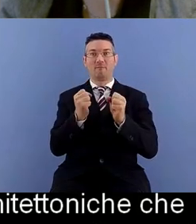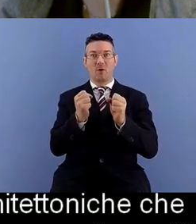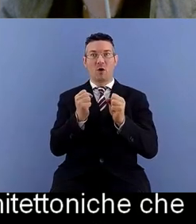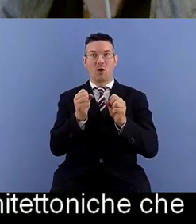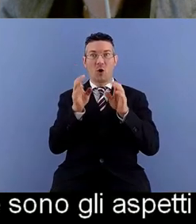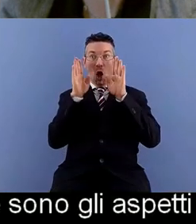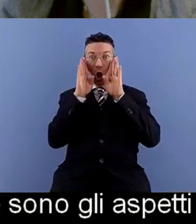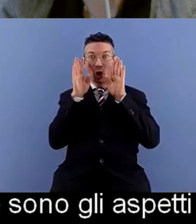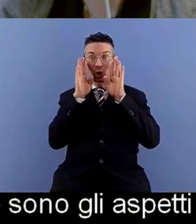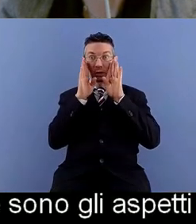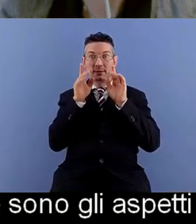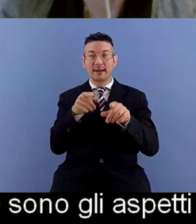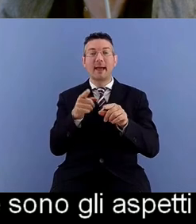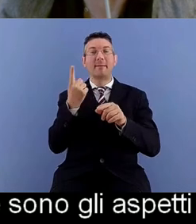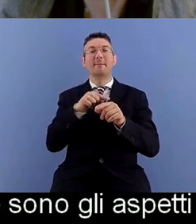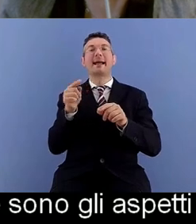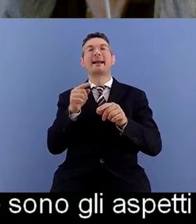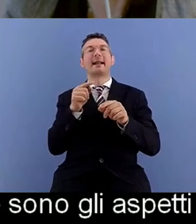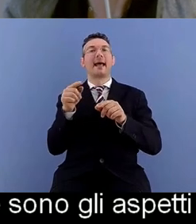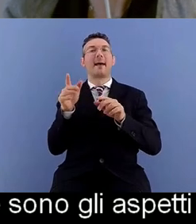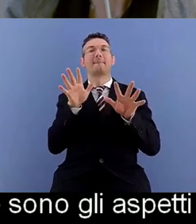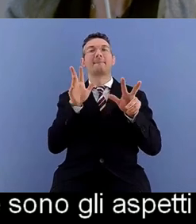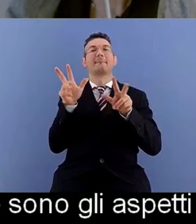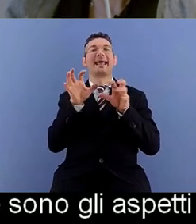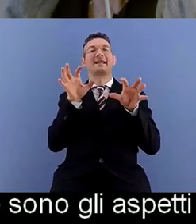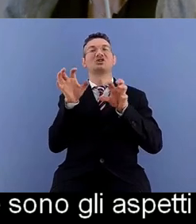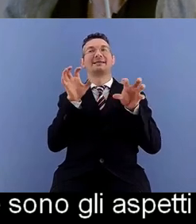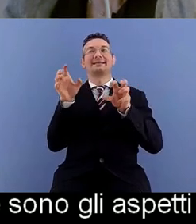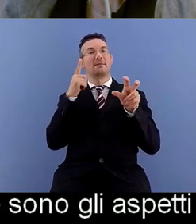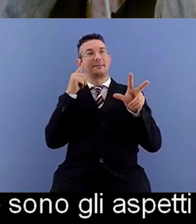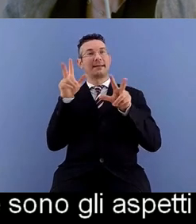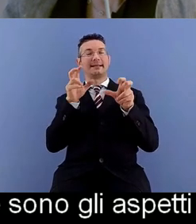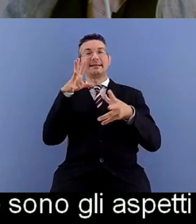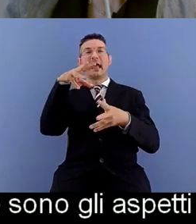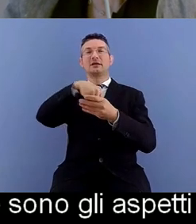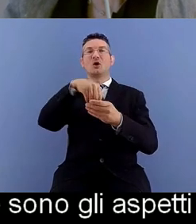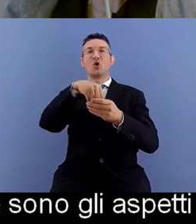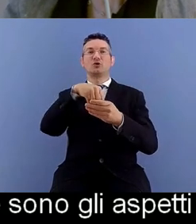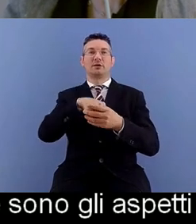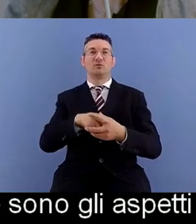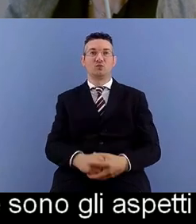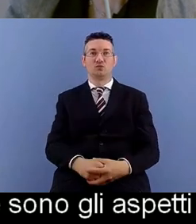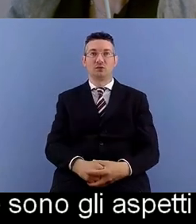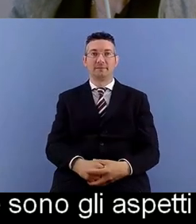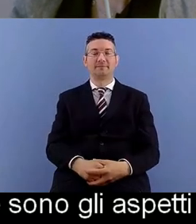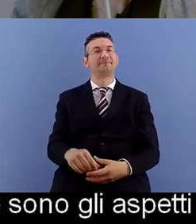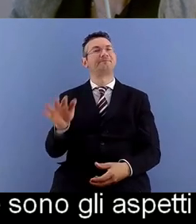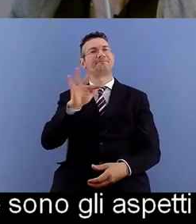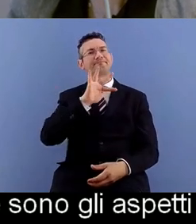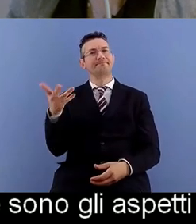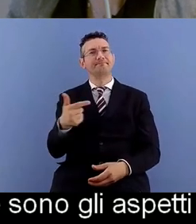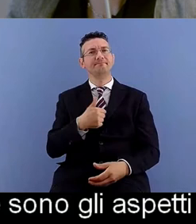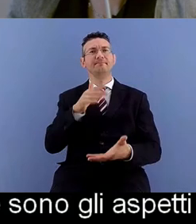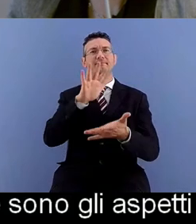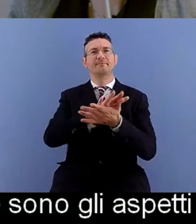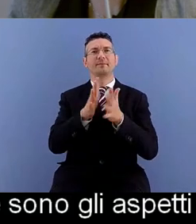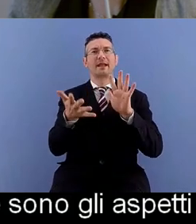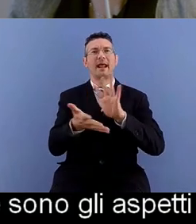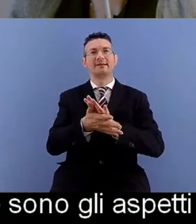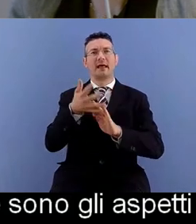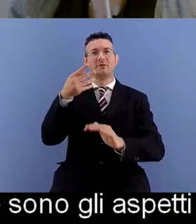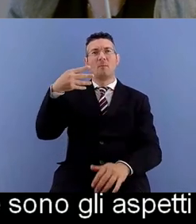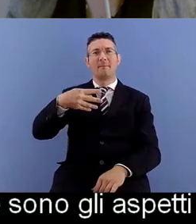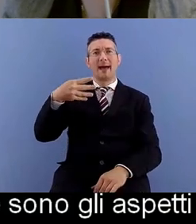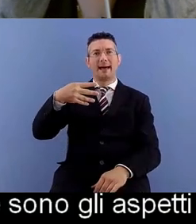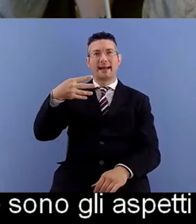percepibilità dei contenuti altri altri ancora il trattato di Marrakesh che